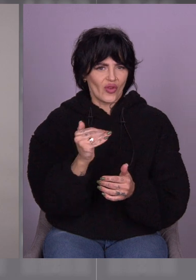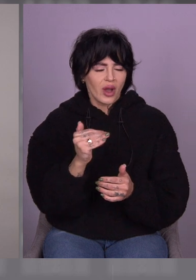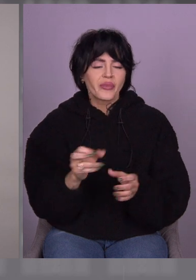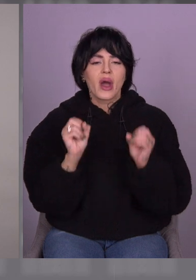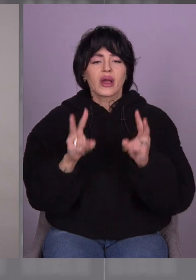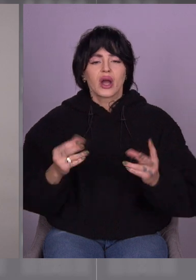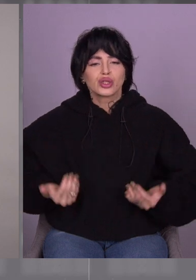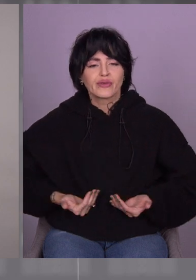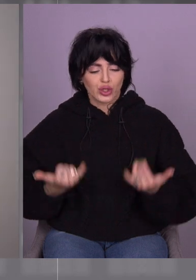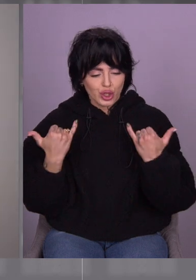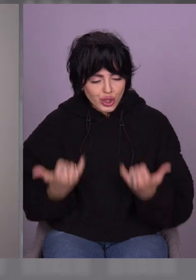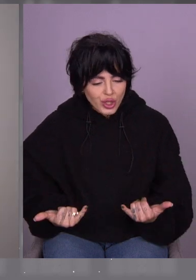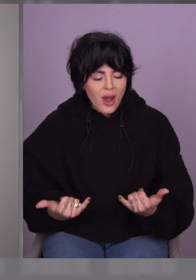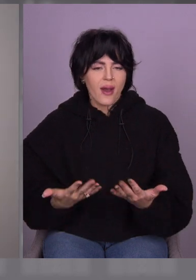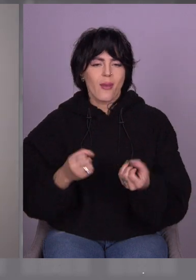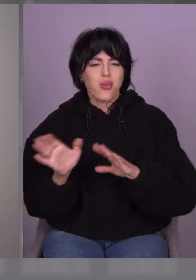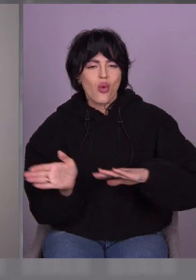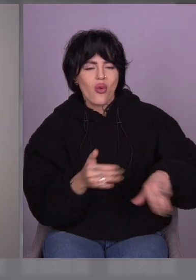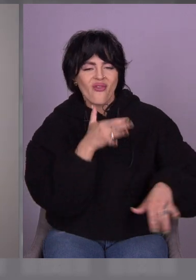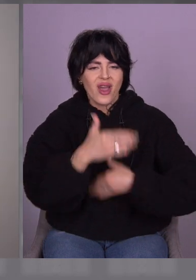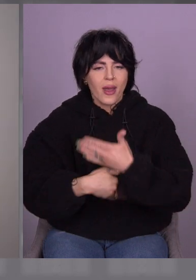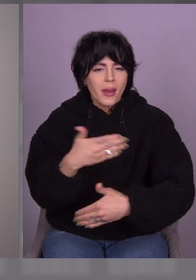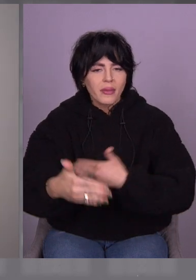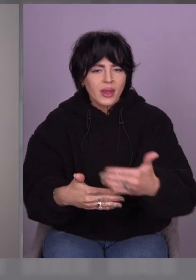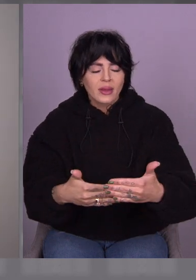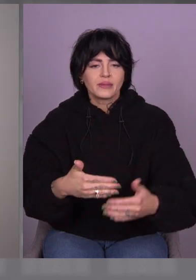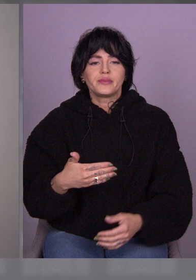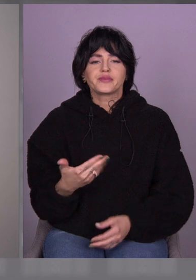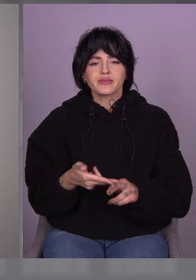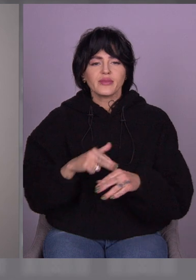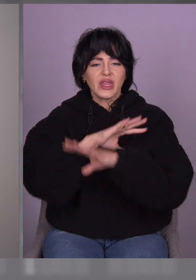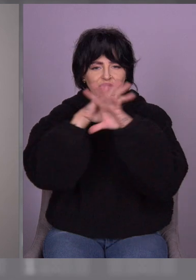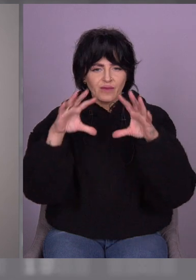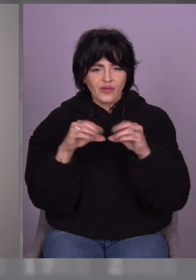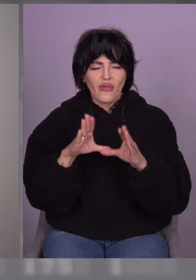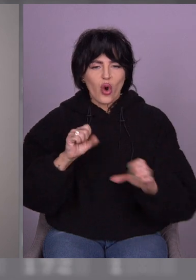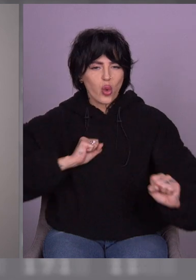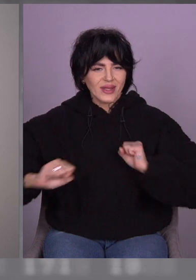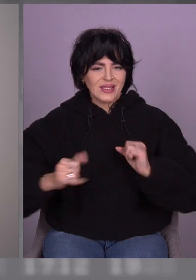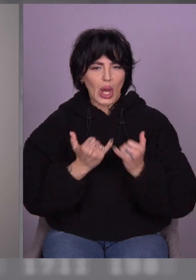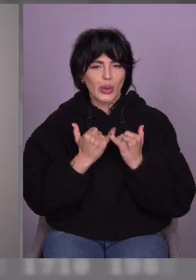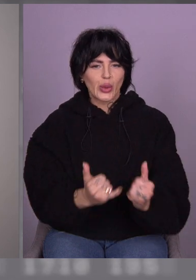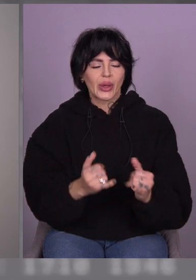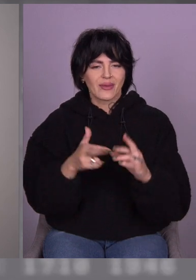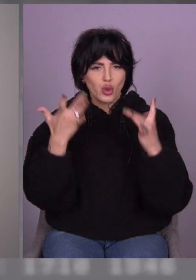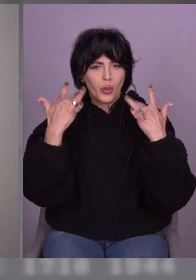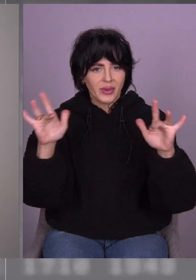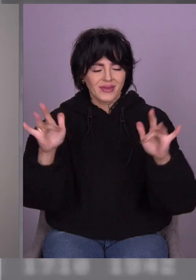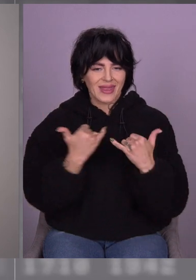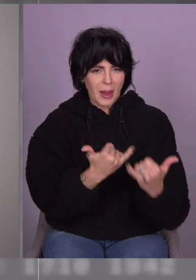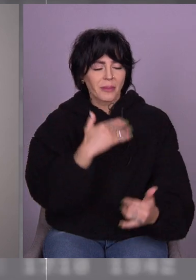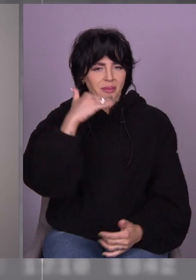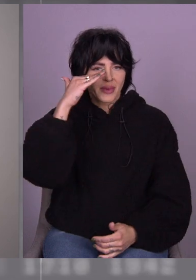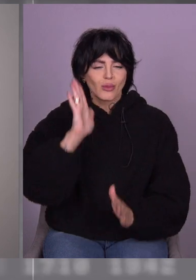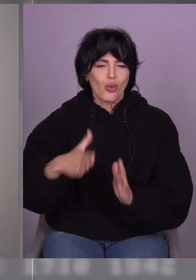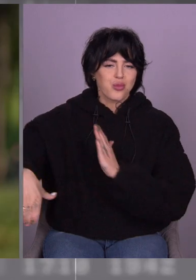бучанці зараз. Мені в організації і в реалізації цього сюрпризу для тата буде допомагати моя рідна